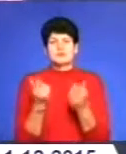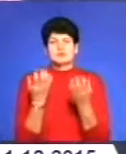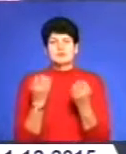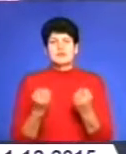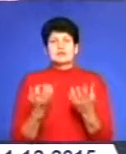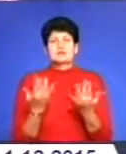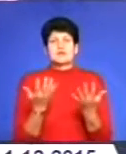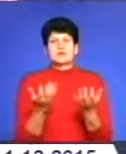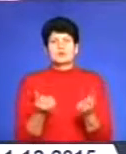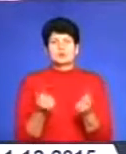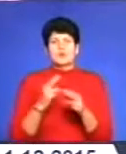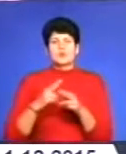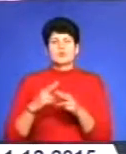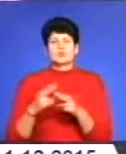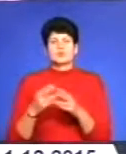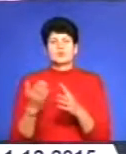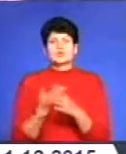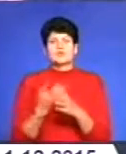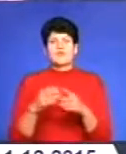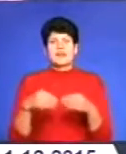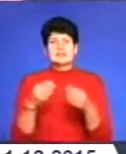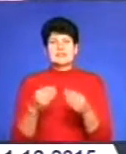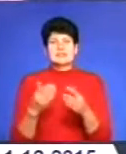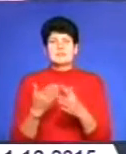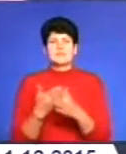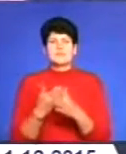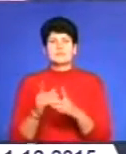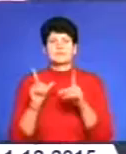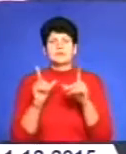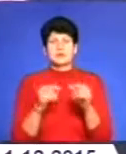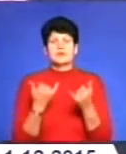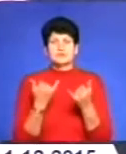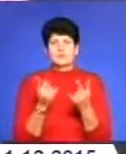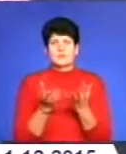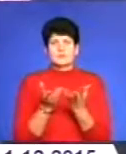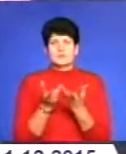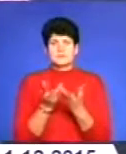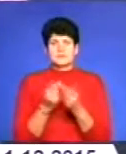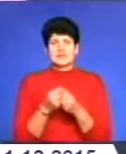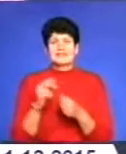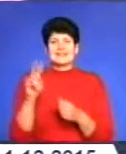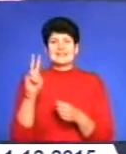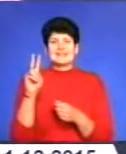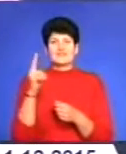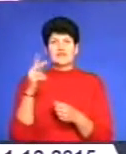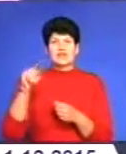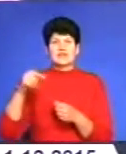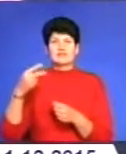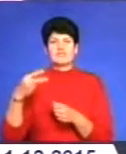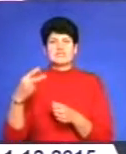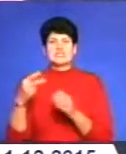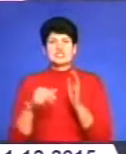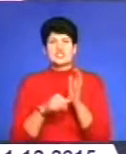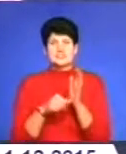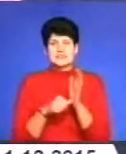отримуємо субвенції за перевезення пільгового пасажира. І ми на сьогоднішній день подали розрахунки на 2,26 втрат. Тобто